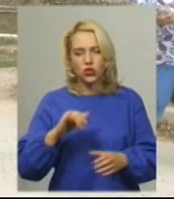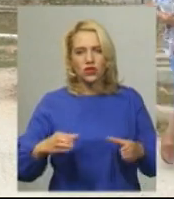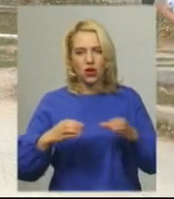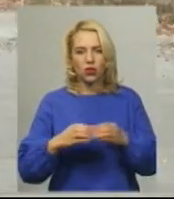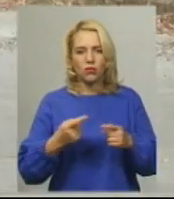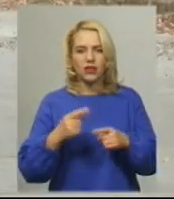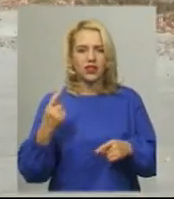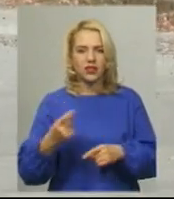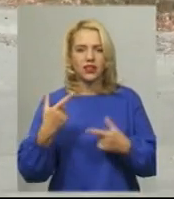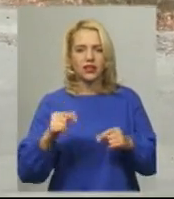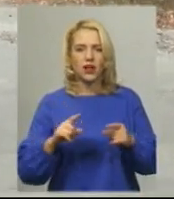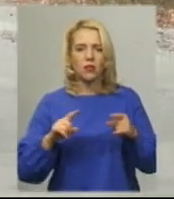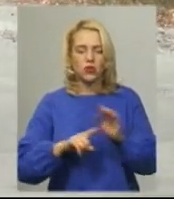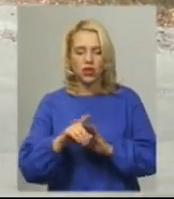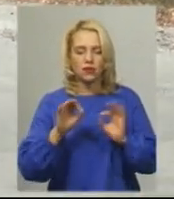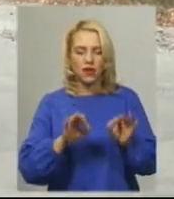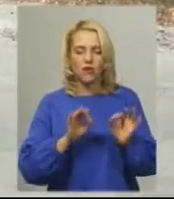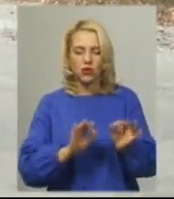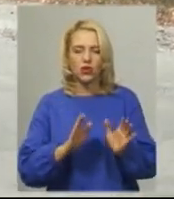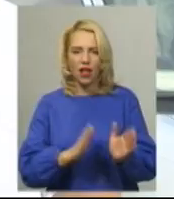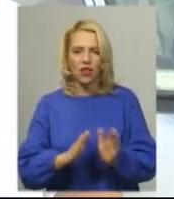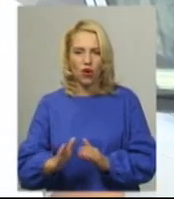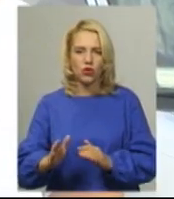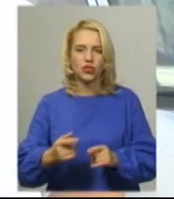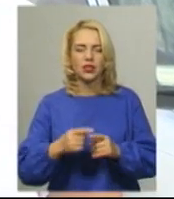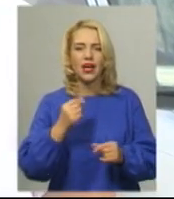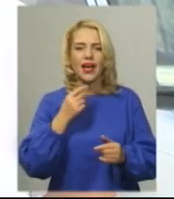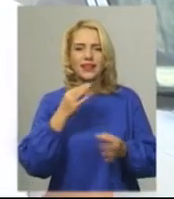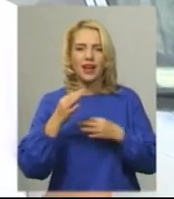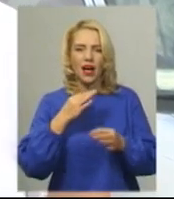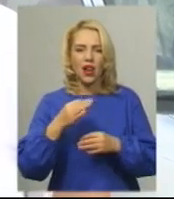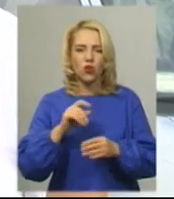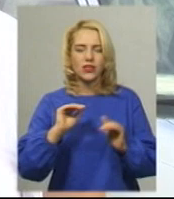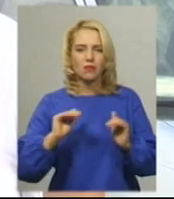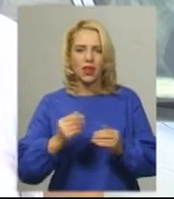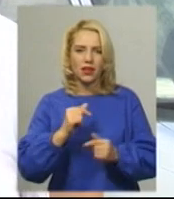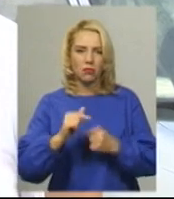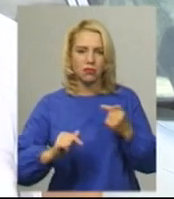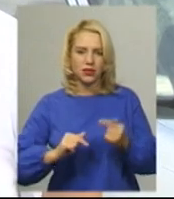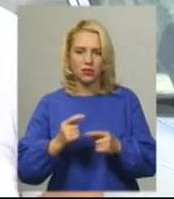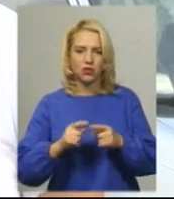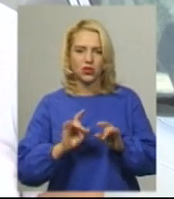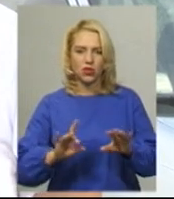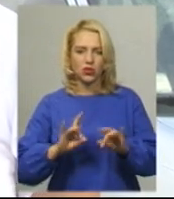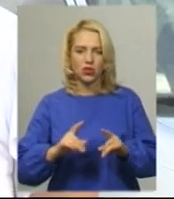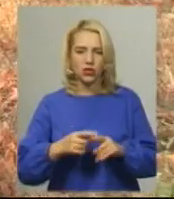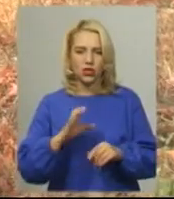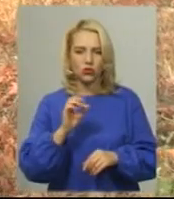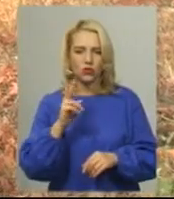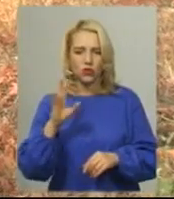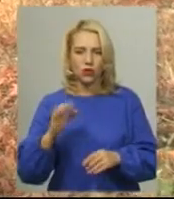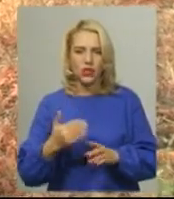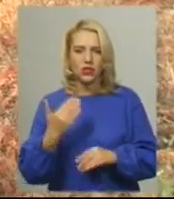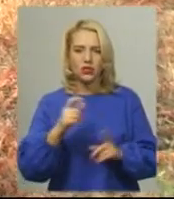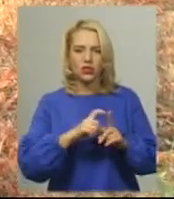в області, де почали правильно налагоджувати діалог з малим бізнесом. Про це каже представниця Хмельницького центру розвитку місцевого самоврядування Алла Супко. За